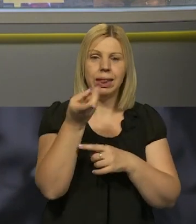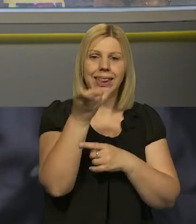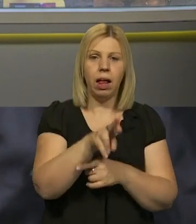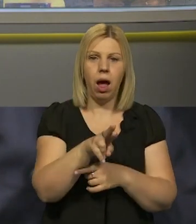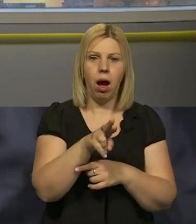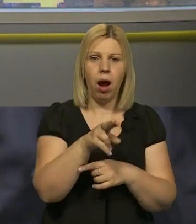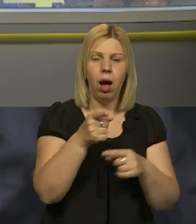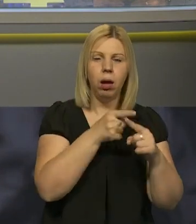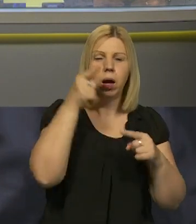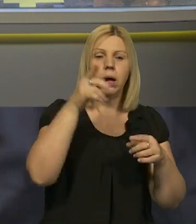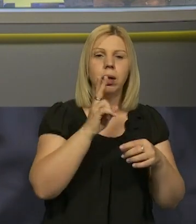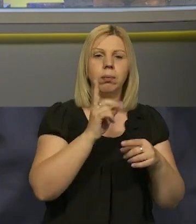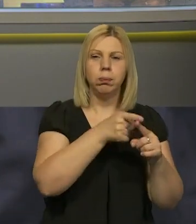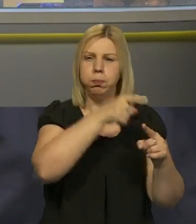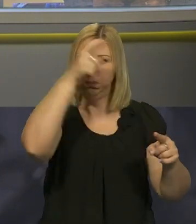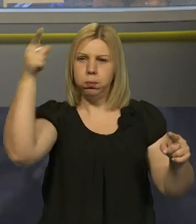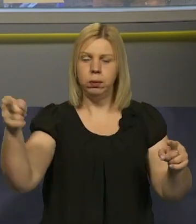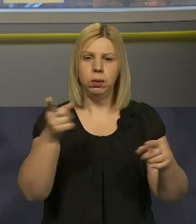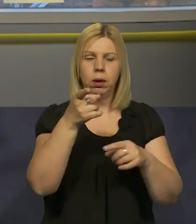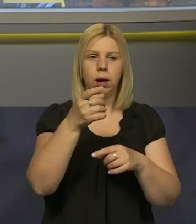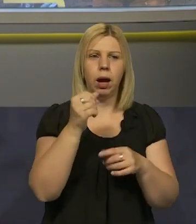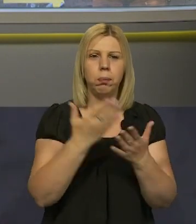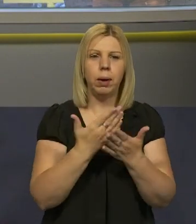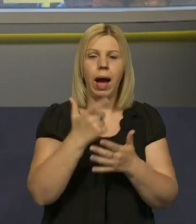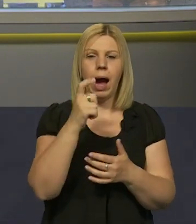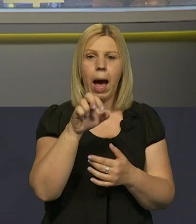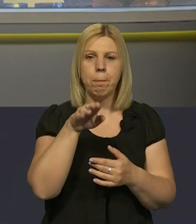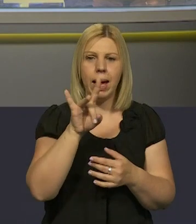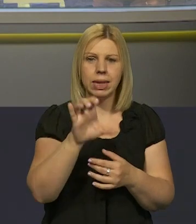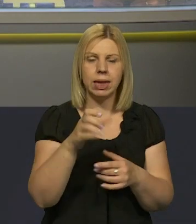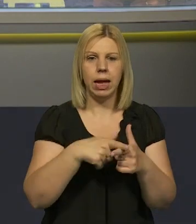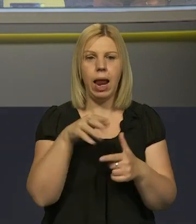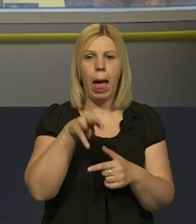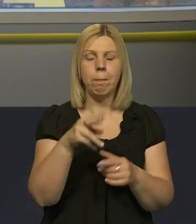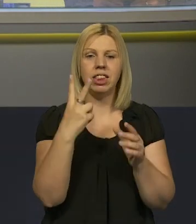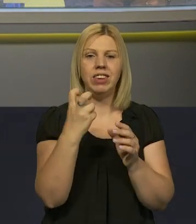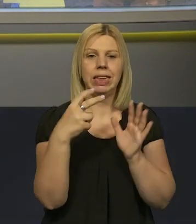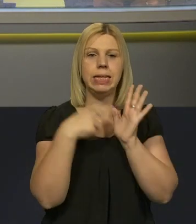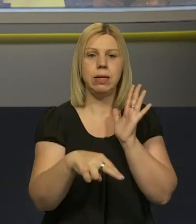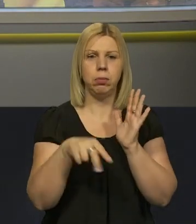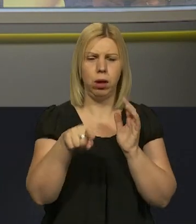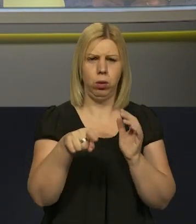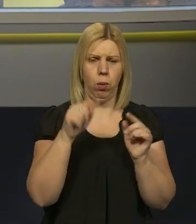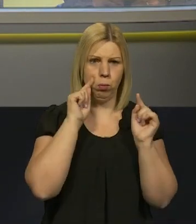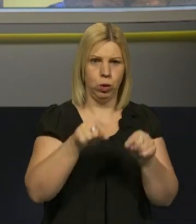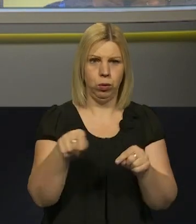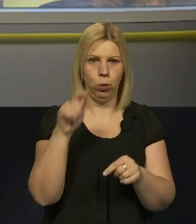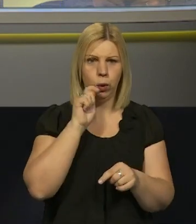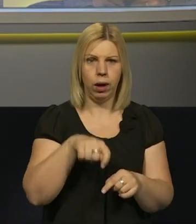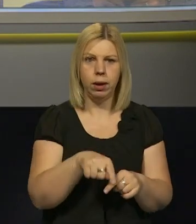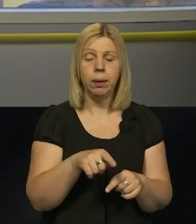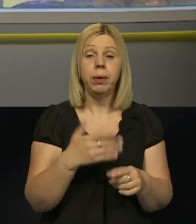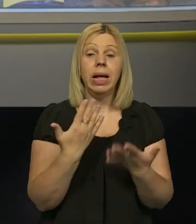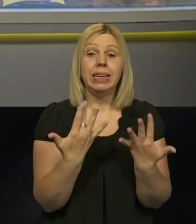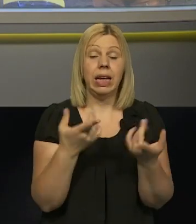реактивних систем залпового вогню тіпа Хаймарс або М270. А наскільки це